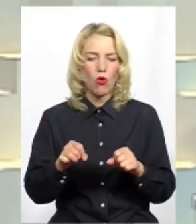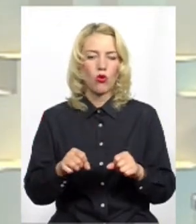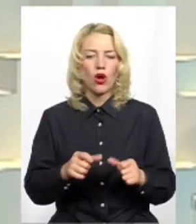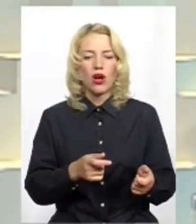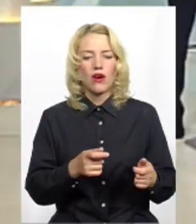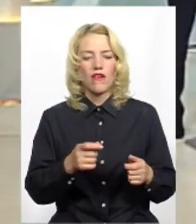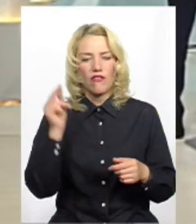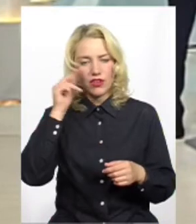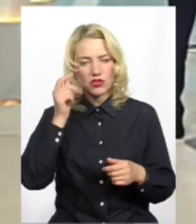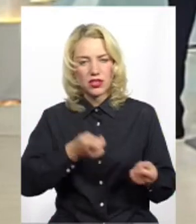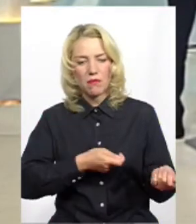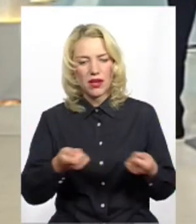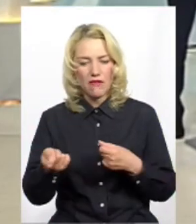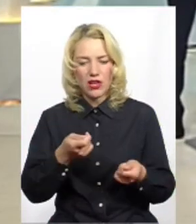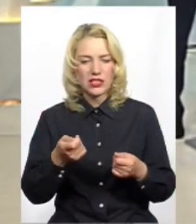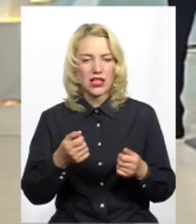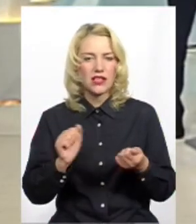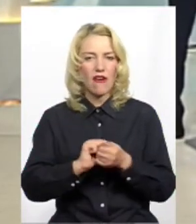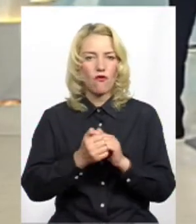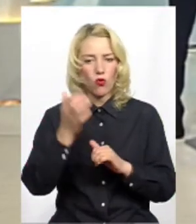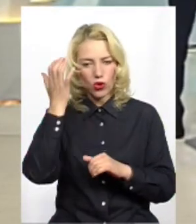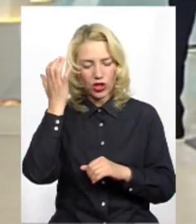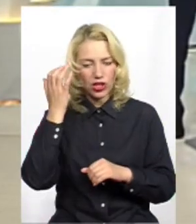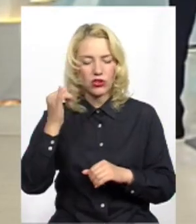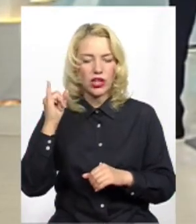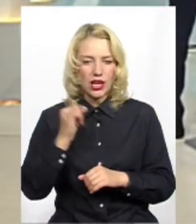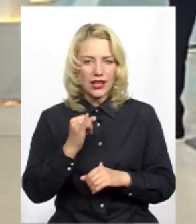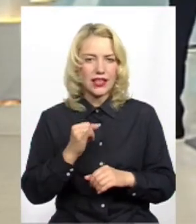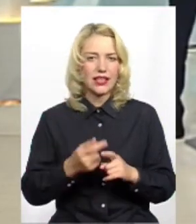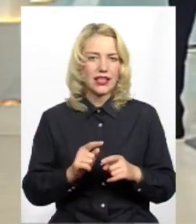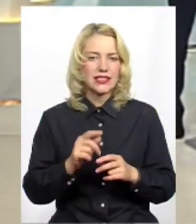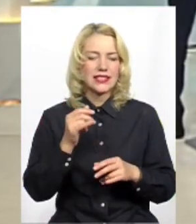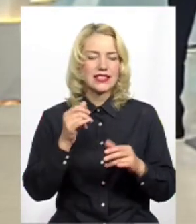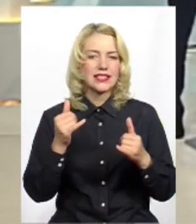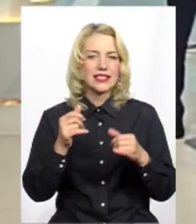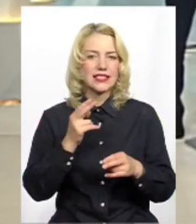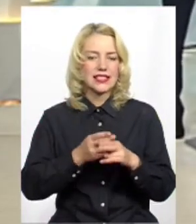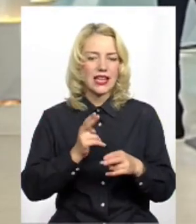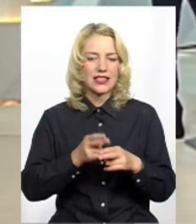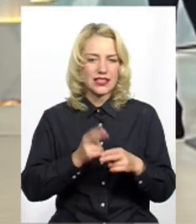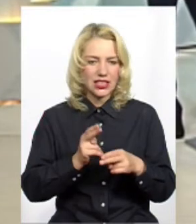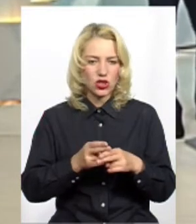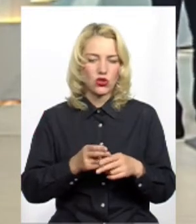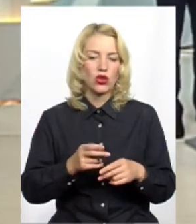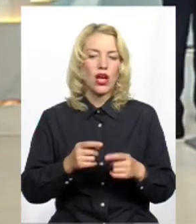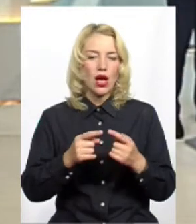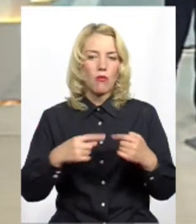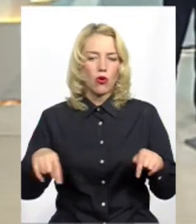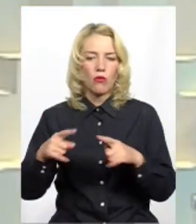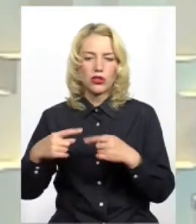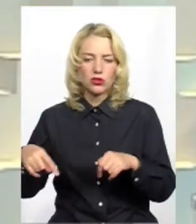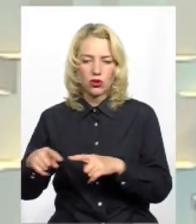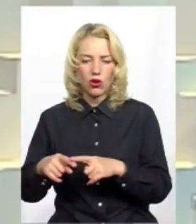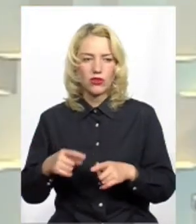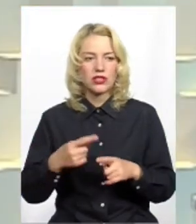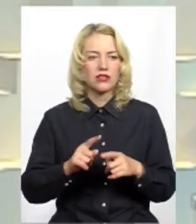вугільної та металургійної промисловості залізничним транспортом. Вона ввозиться в даний момент по пільговій категорії. Це і